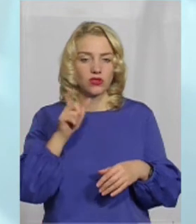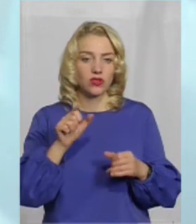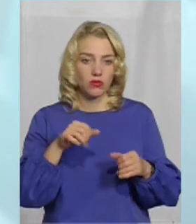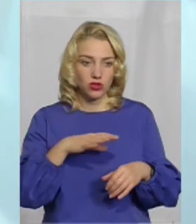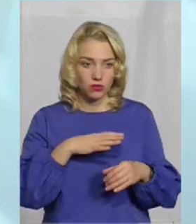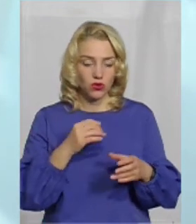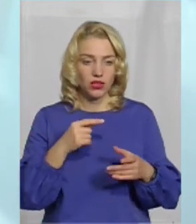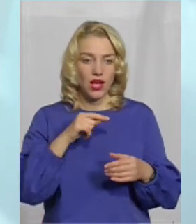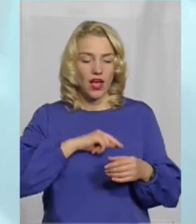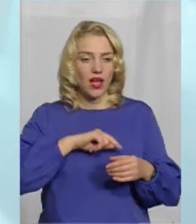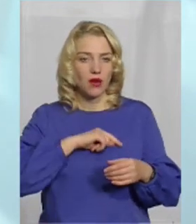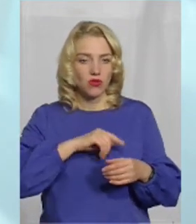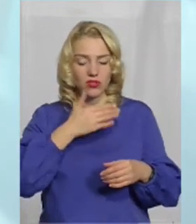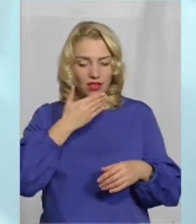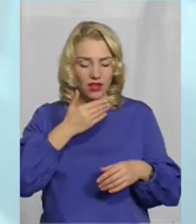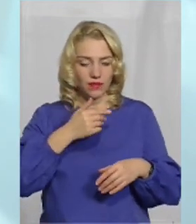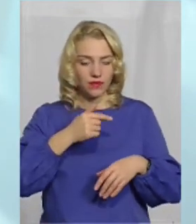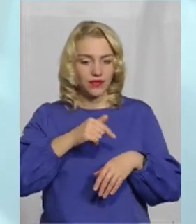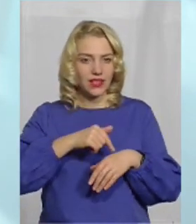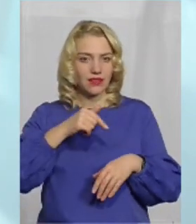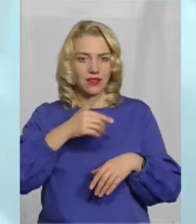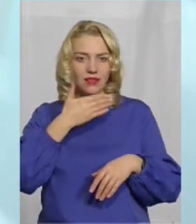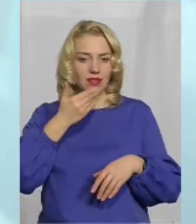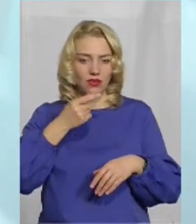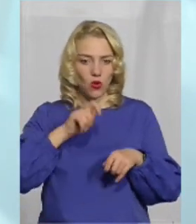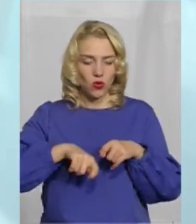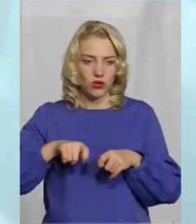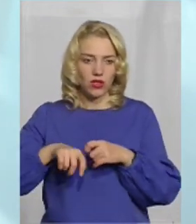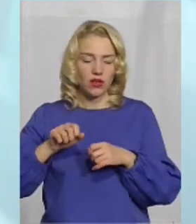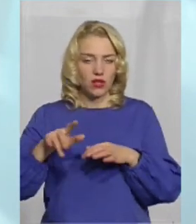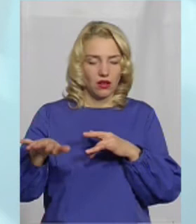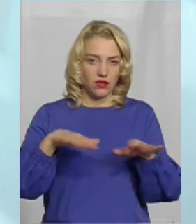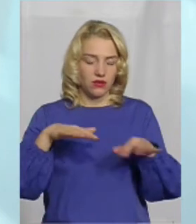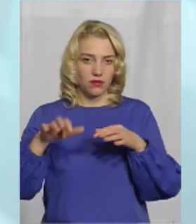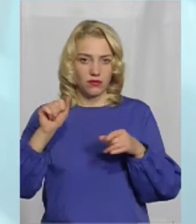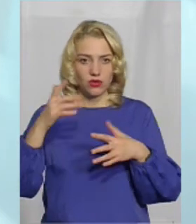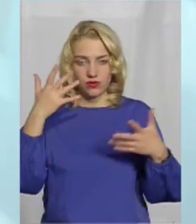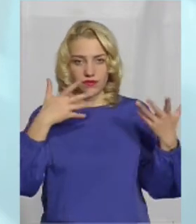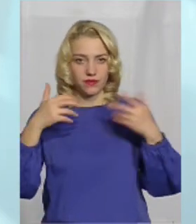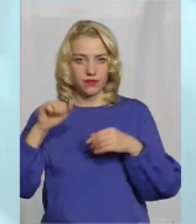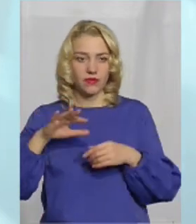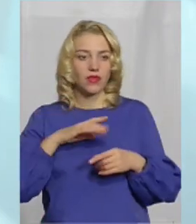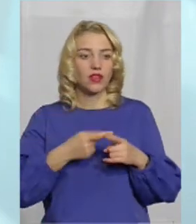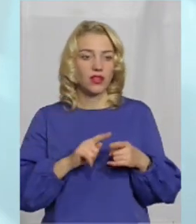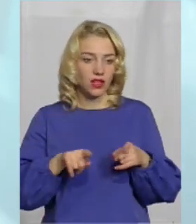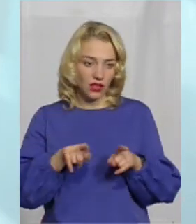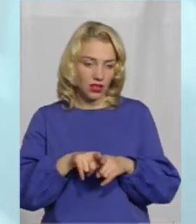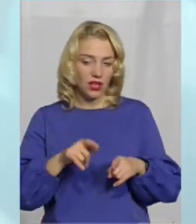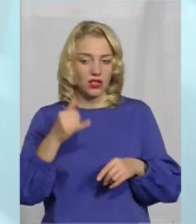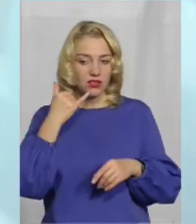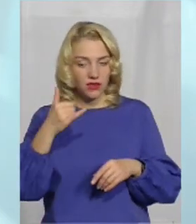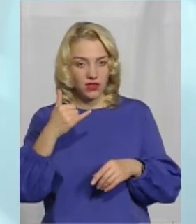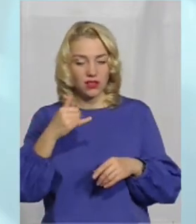може бути так емоційно не контролювати себе і схильна до хаотичних дій. Як правило, такі дзвінки надходять